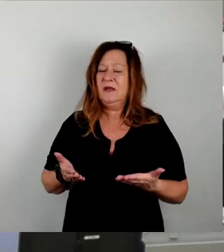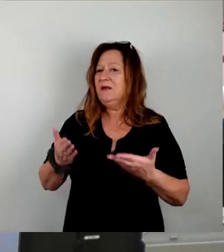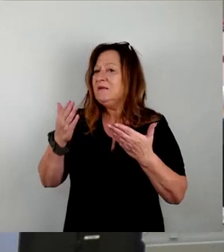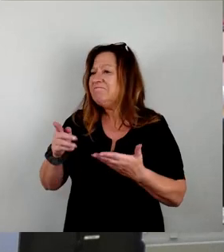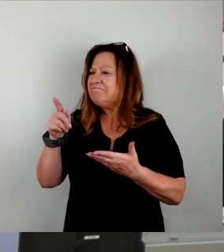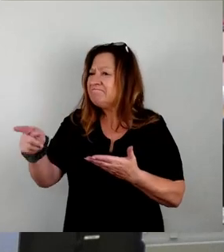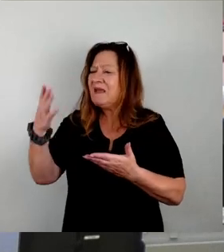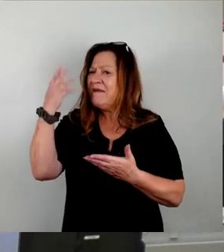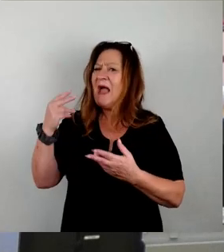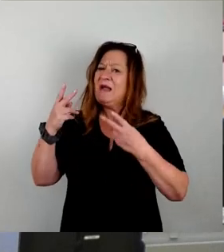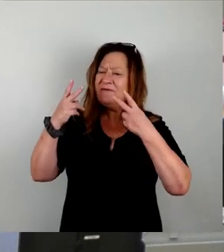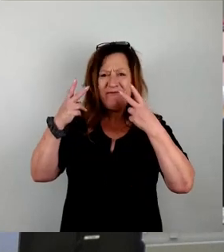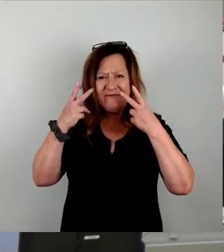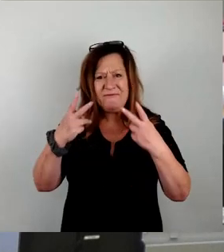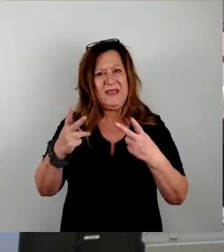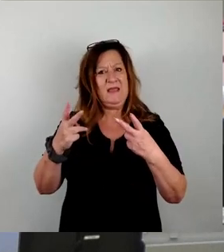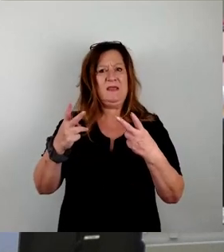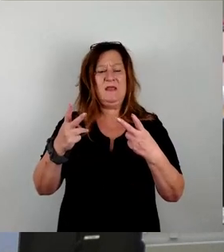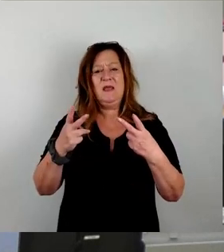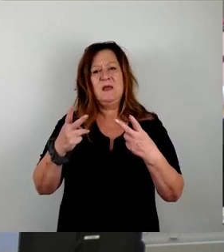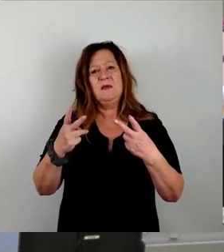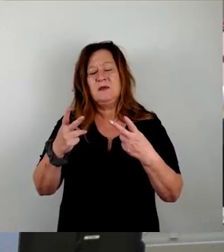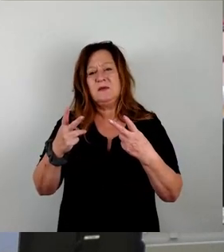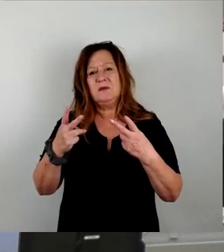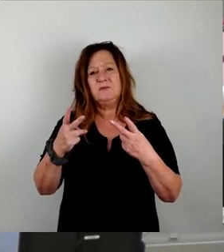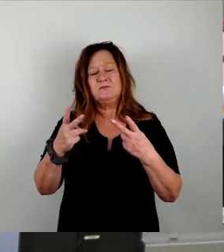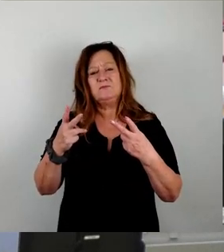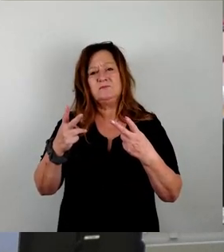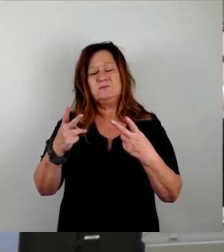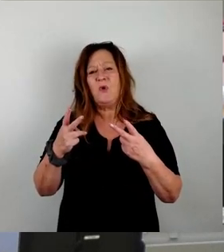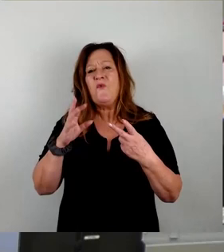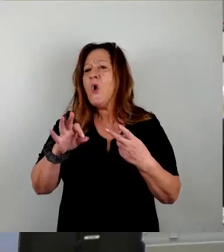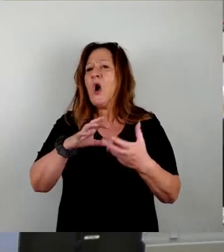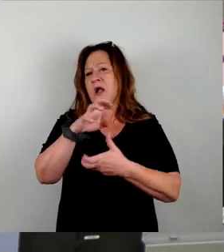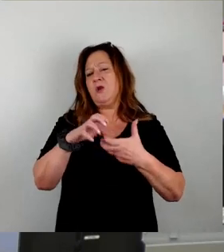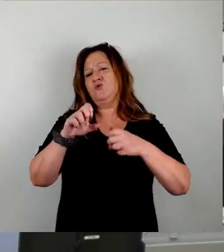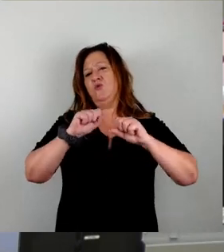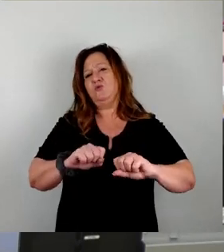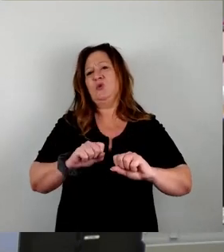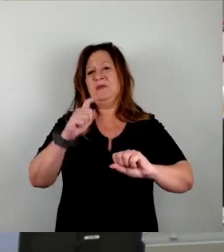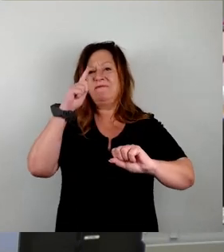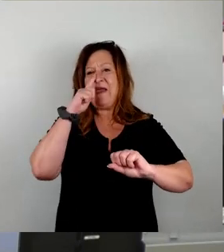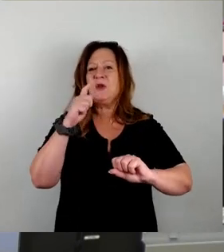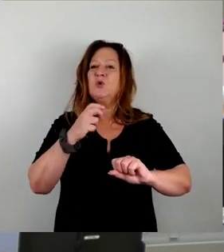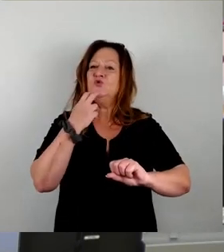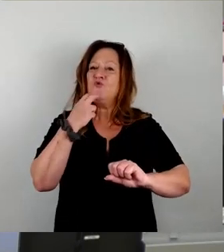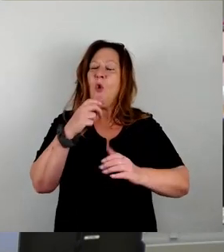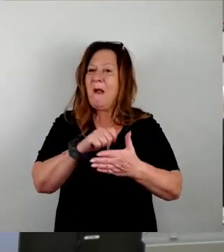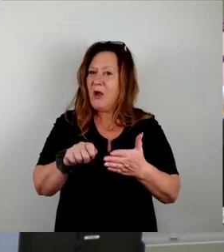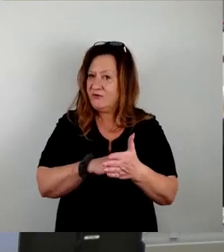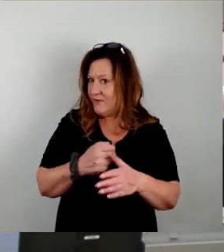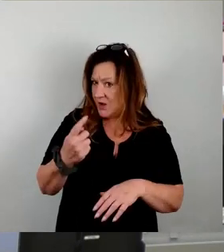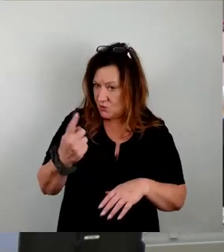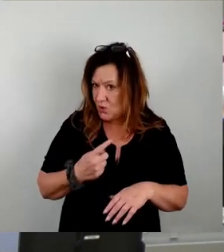ist, um hier in einem Fall eines Stromausfalls und eines längerfristigen